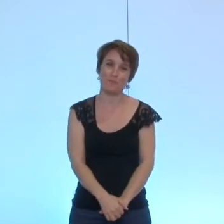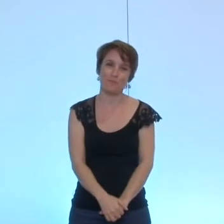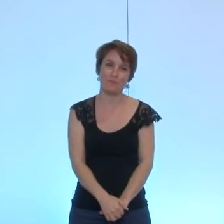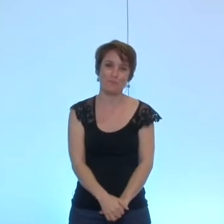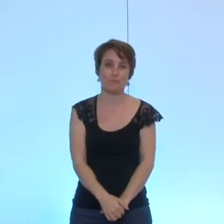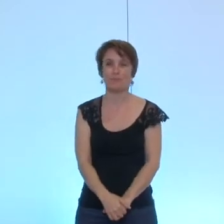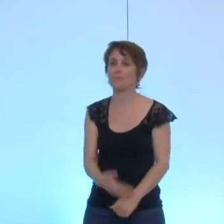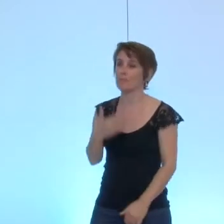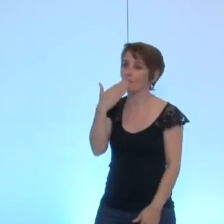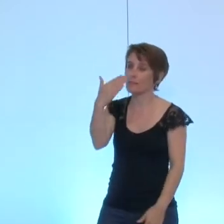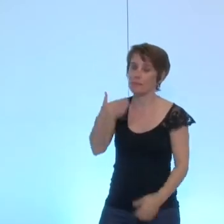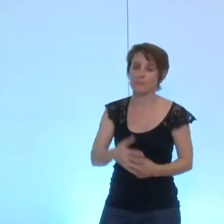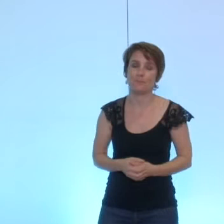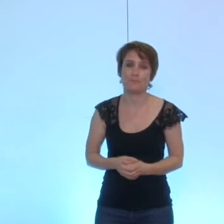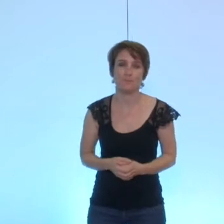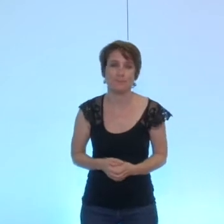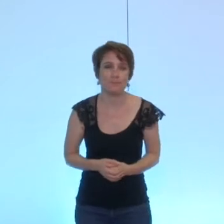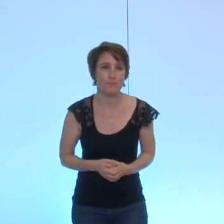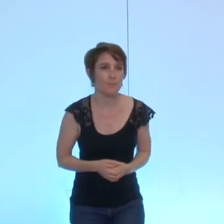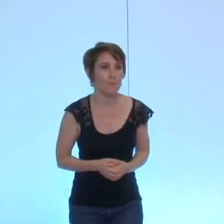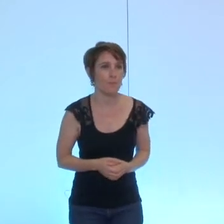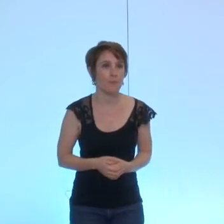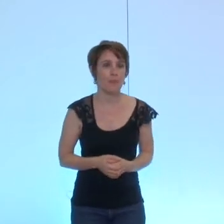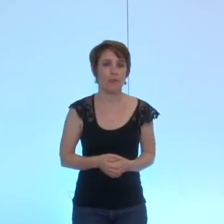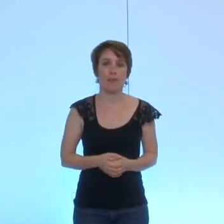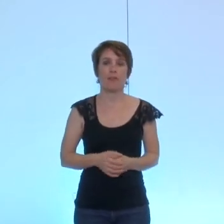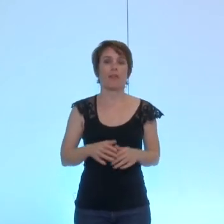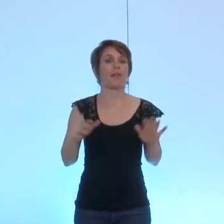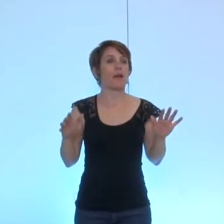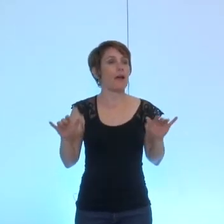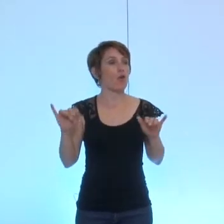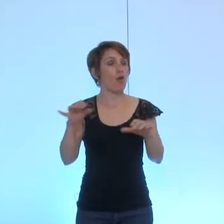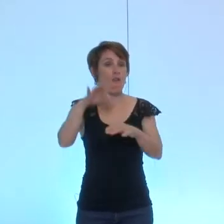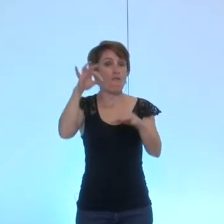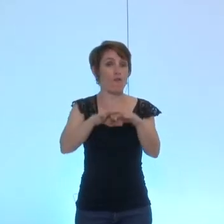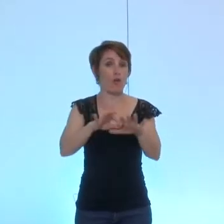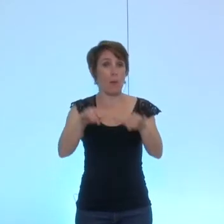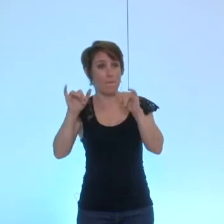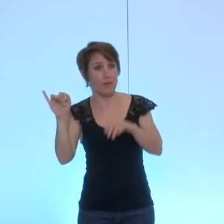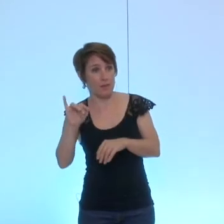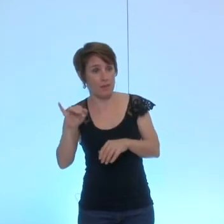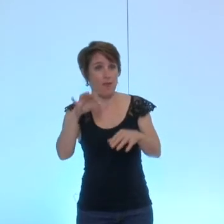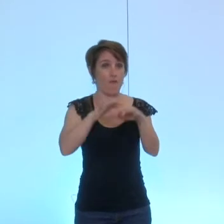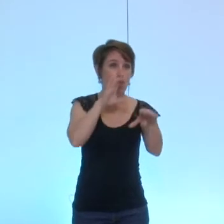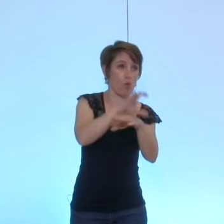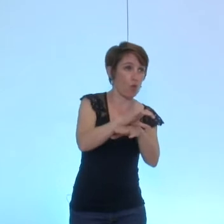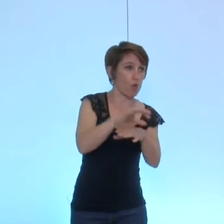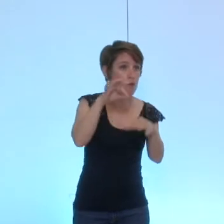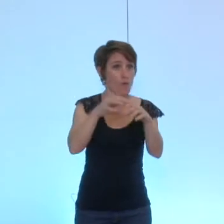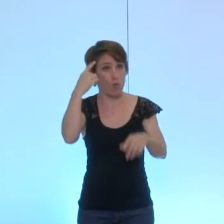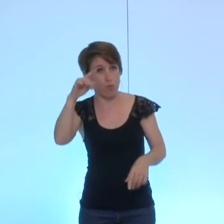merci je mets cette délibération aux voix qui s'abstient qui est contre qui est pour